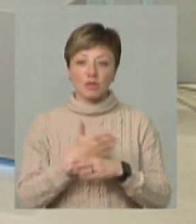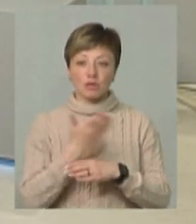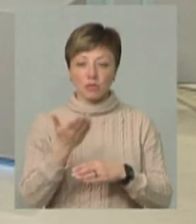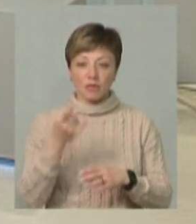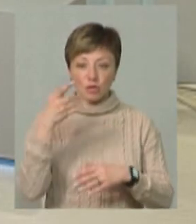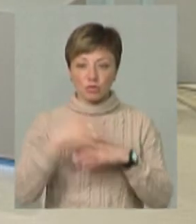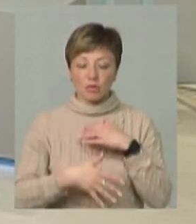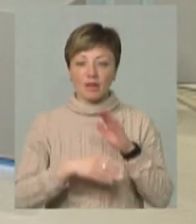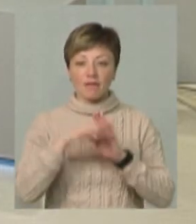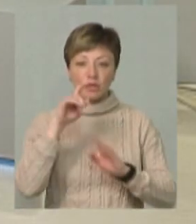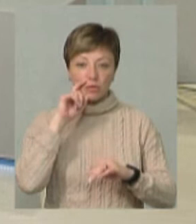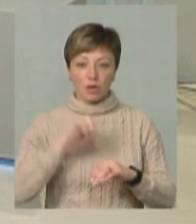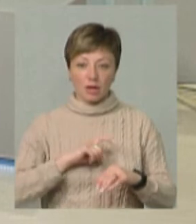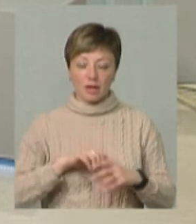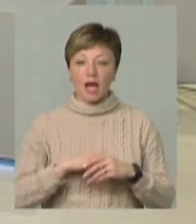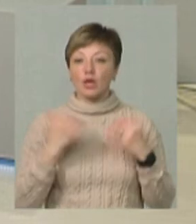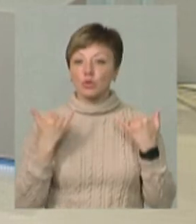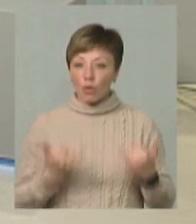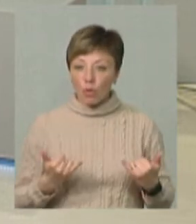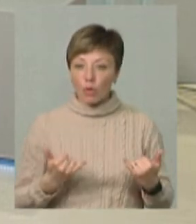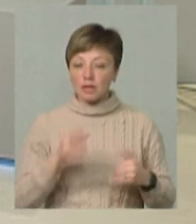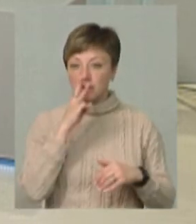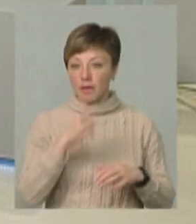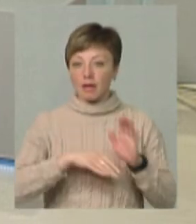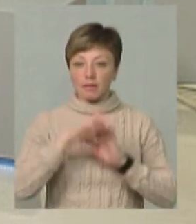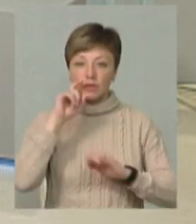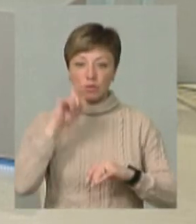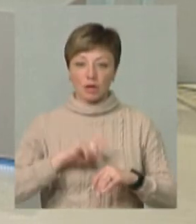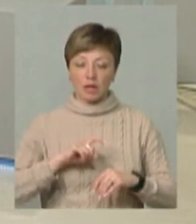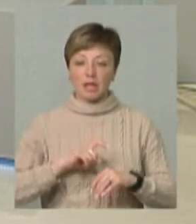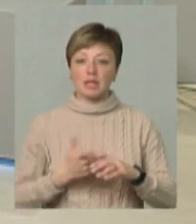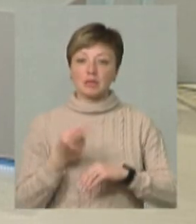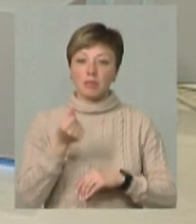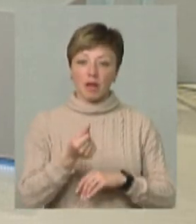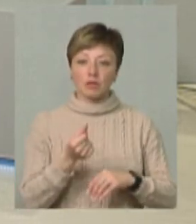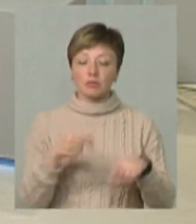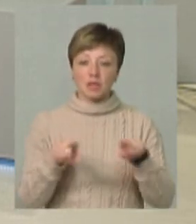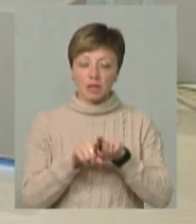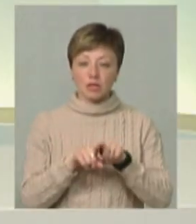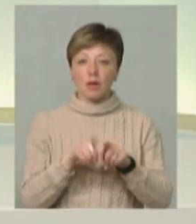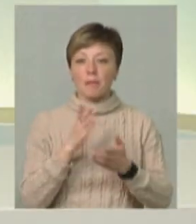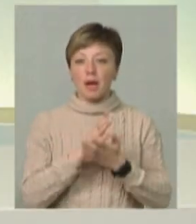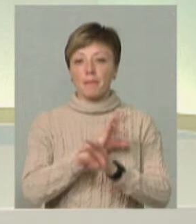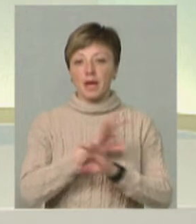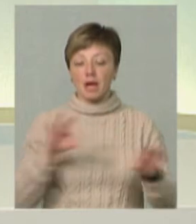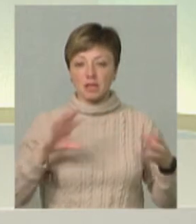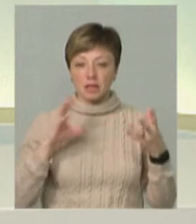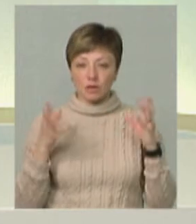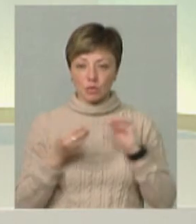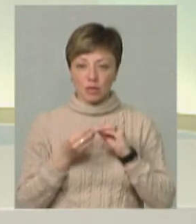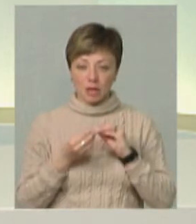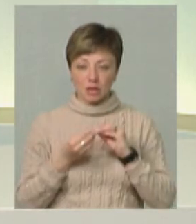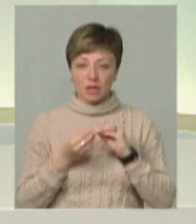почули, найвища в Україні. Сьогодні. Зарплата найвища в Україні. Сплачуємо теж на це. І маємо прекрасні результати, тому що